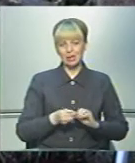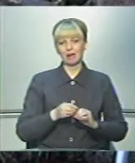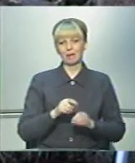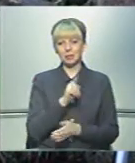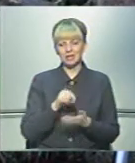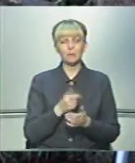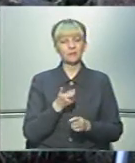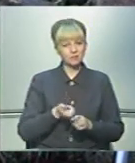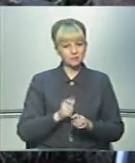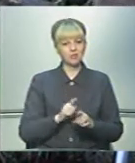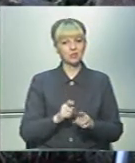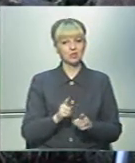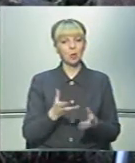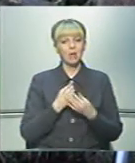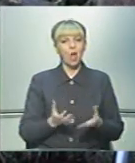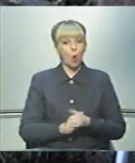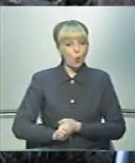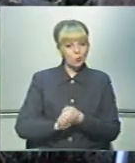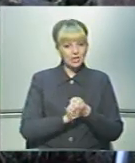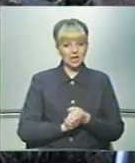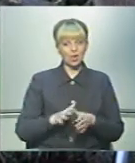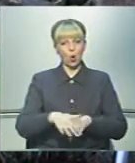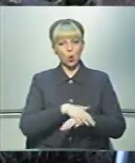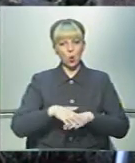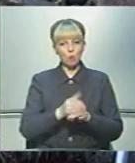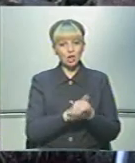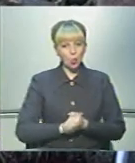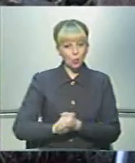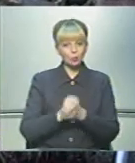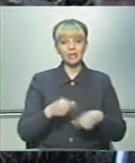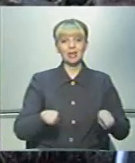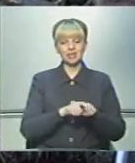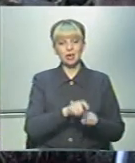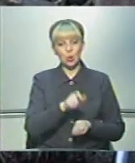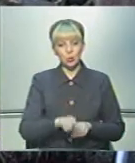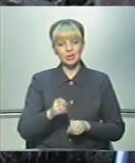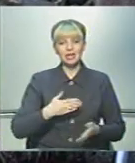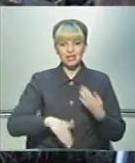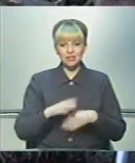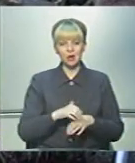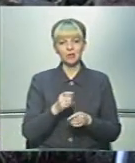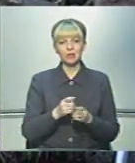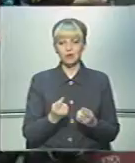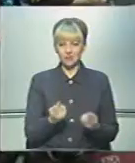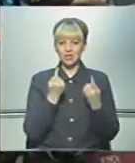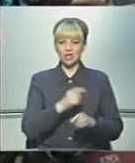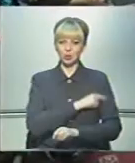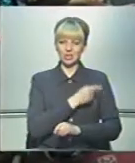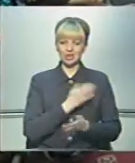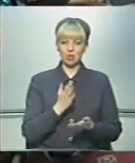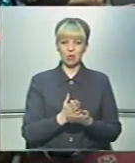Дуже, що ми об'єднуємося, громада об'єднання, саме таких людей з інвалідністю, велику рушійну силу мають.